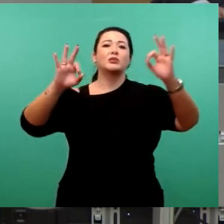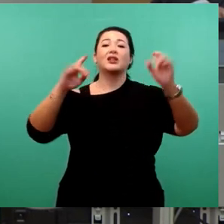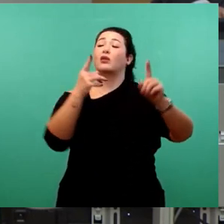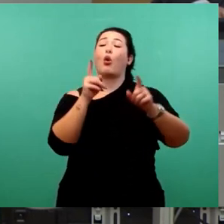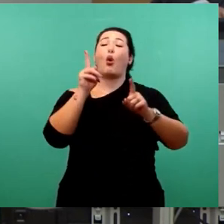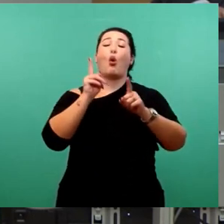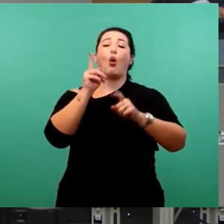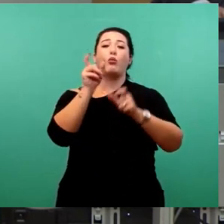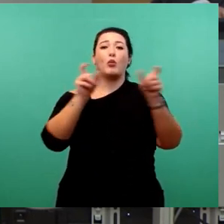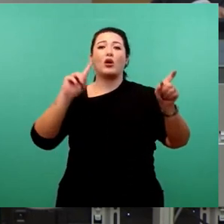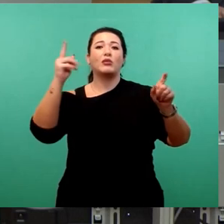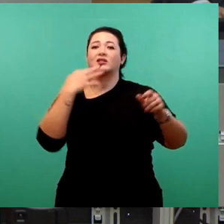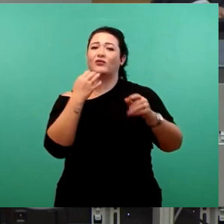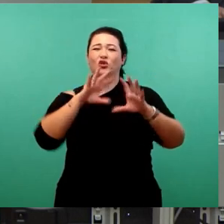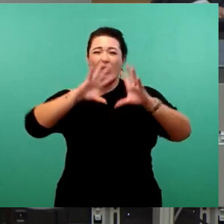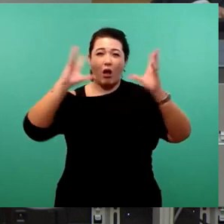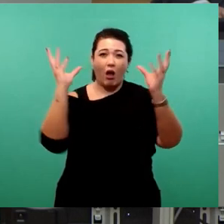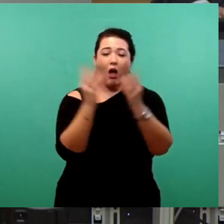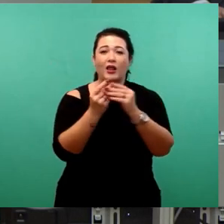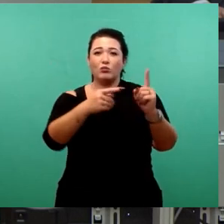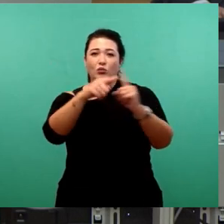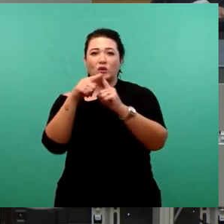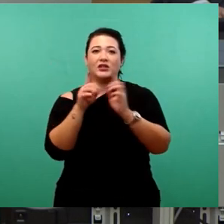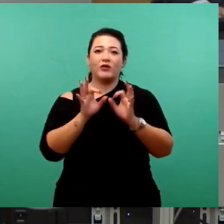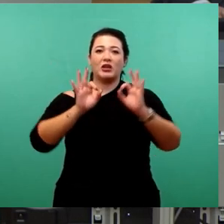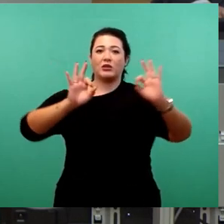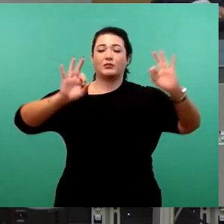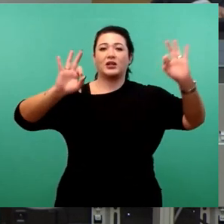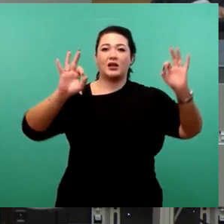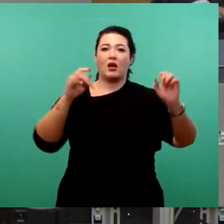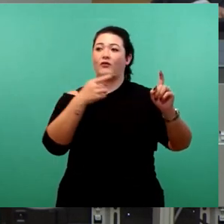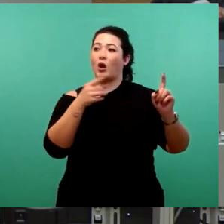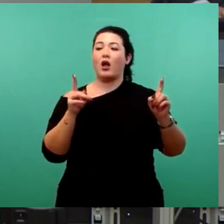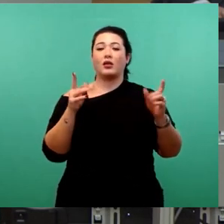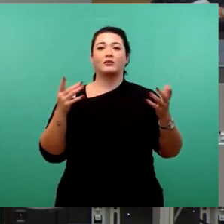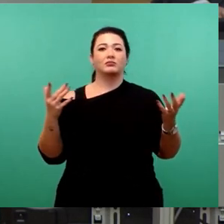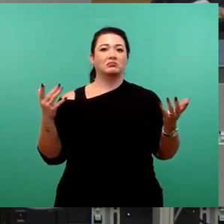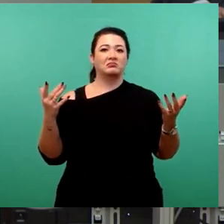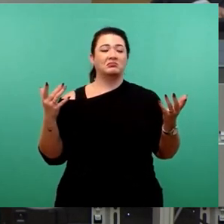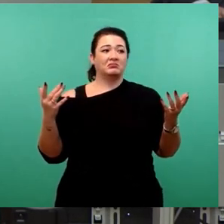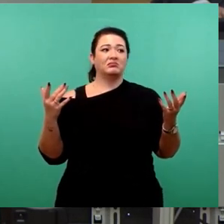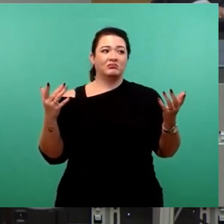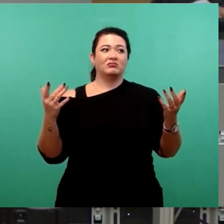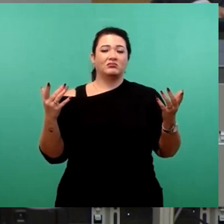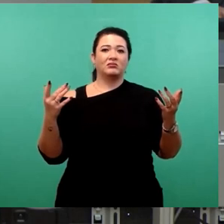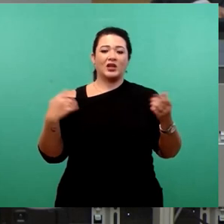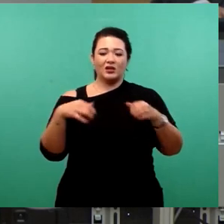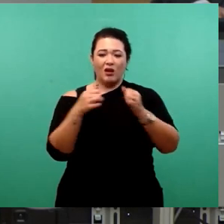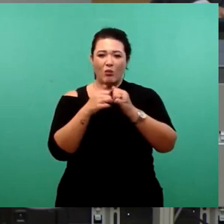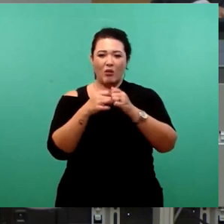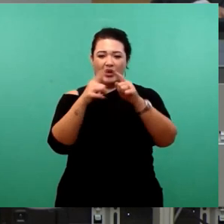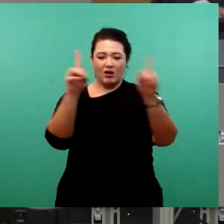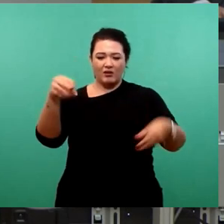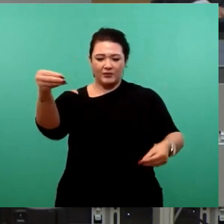Mehrheit aller demokratischen Fraktionen hier im Stadtrat. Ich habe noch nie im Leben ein Papier so schnell im Papierkorb